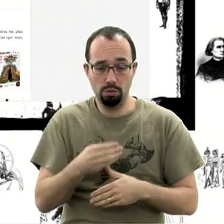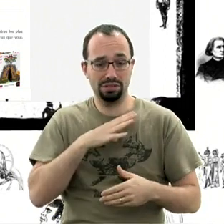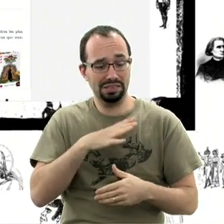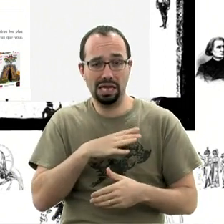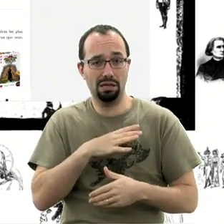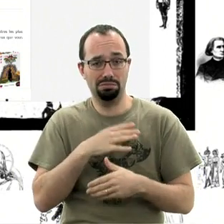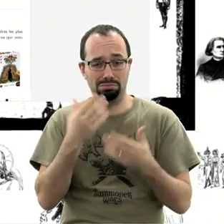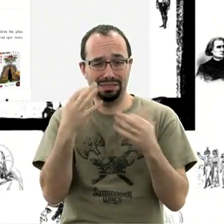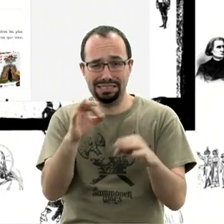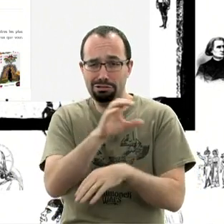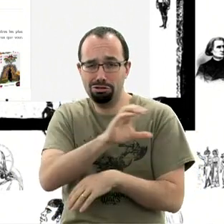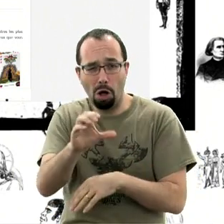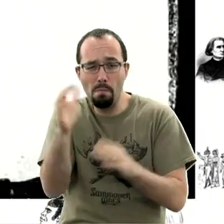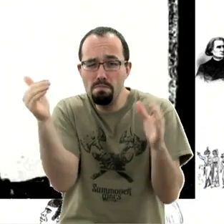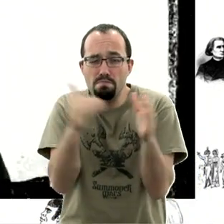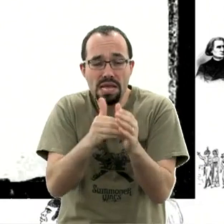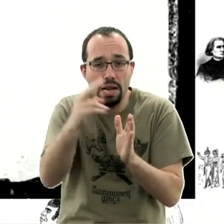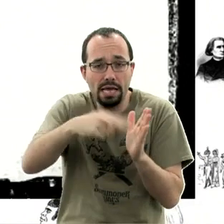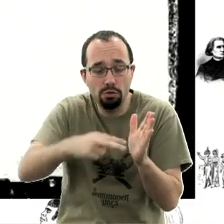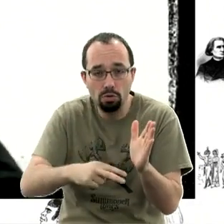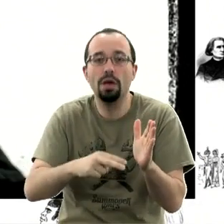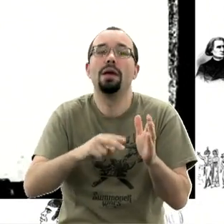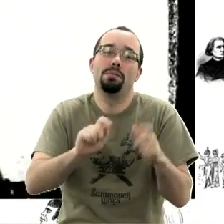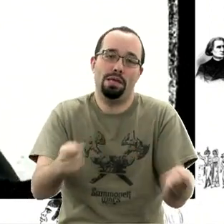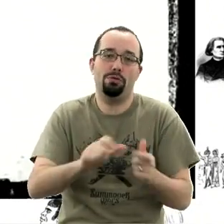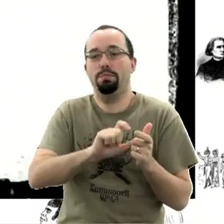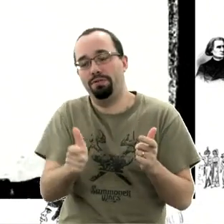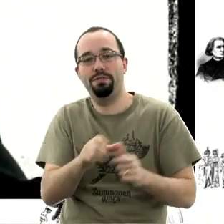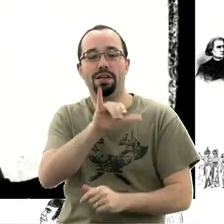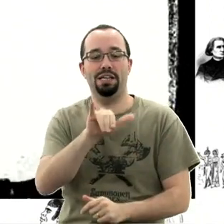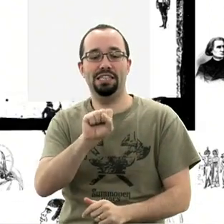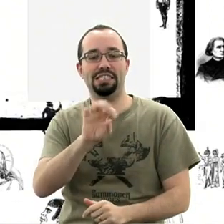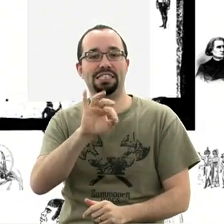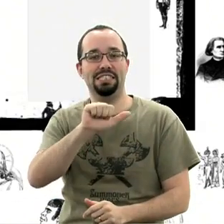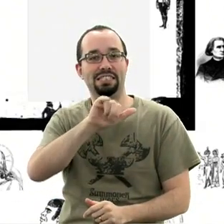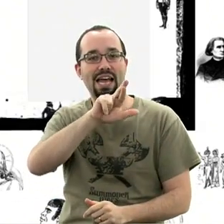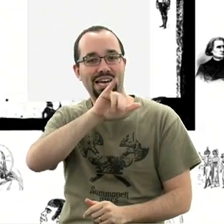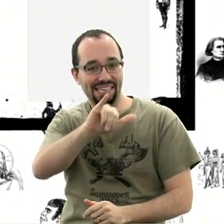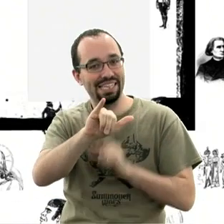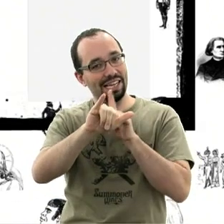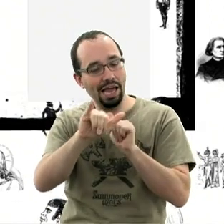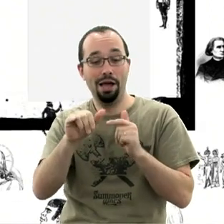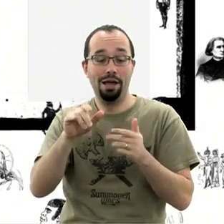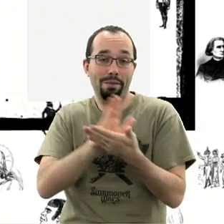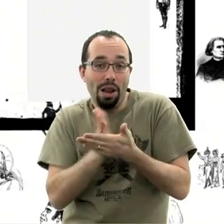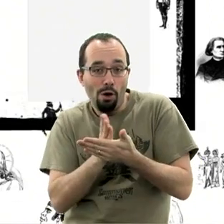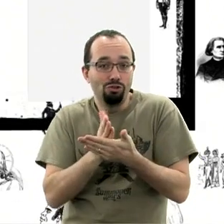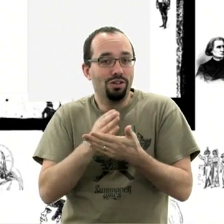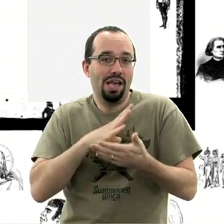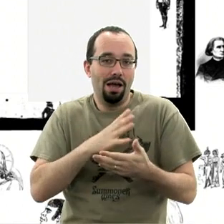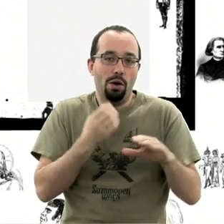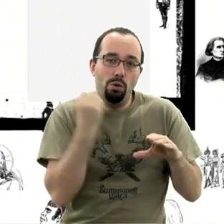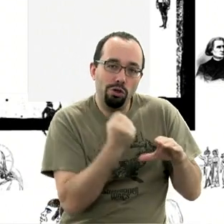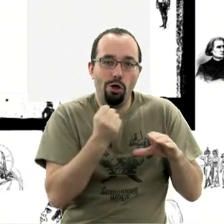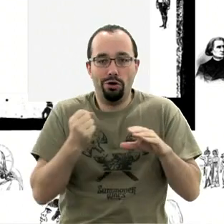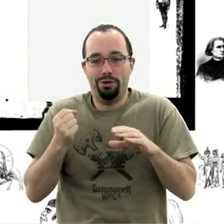milliers de lectures. Et oui. Alors, forcément, derrière History, c'est entre les deux. C'est à la fois l'auteur, l'éditeur. Monsieur Cyril Demingue s'est mis